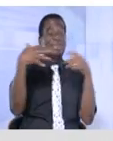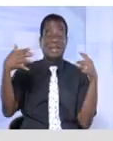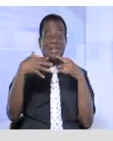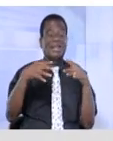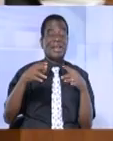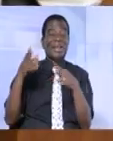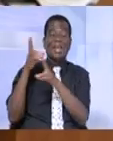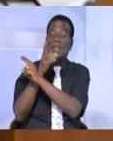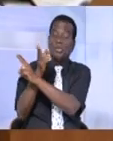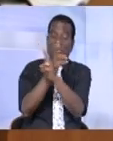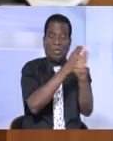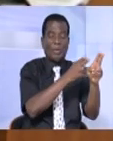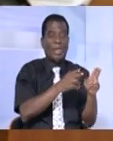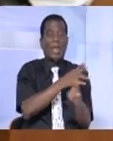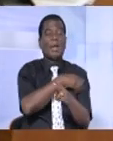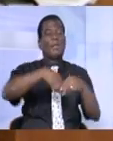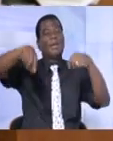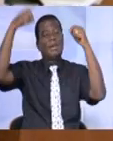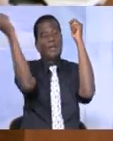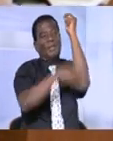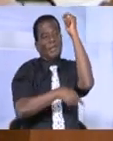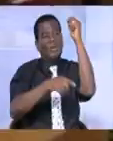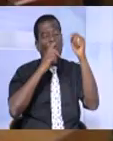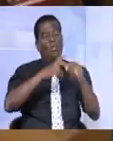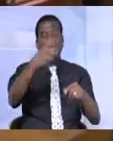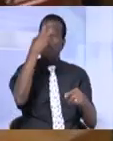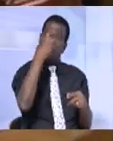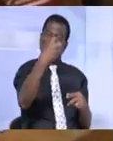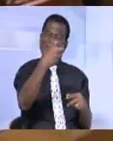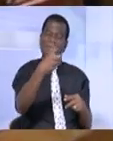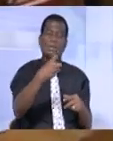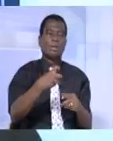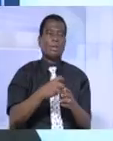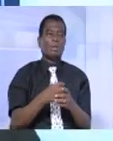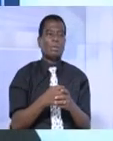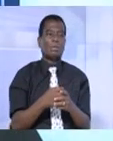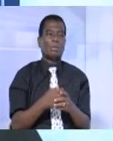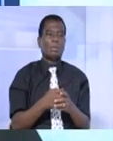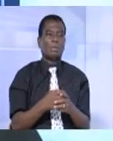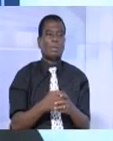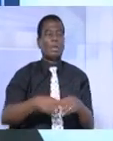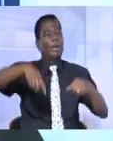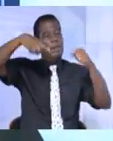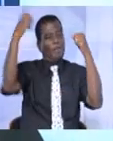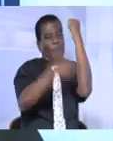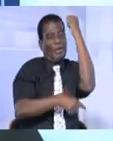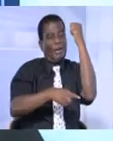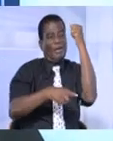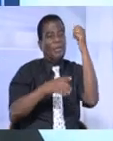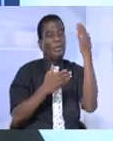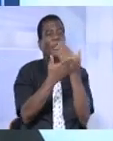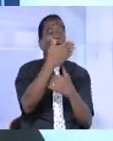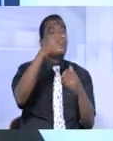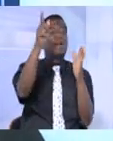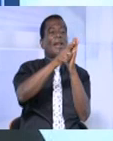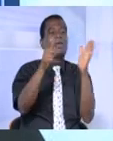'actes terroristes. Mais les sanctions juridiques sont aussi sévères que les actes eux-mêmes. Les peines qui sont prévues par la loi